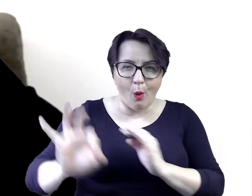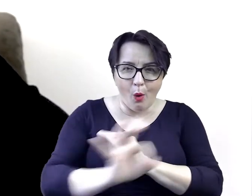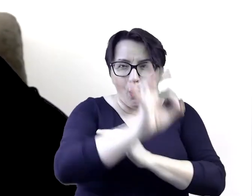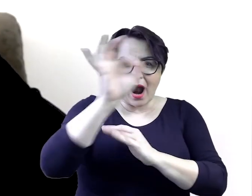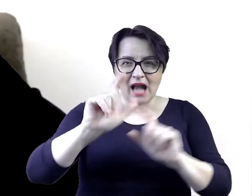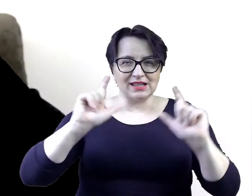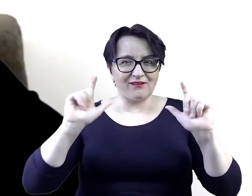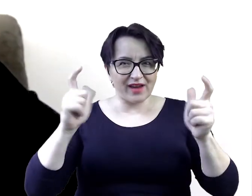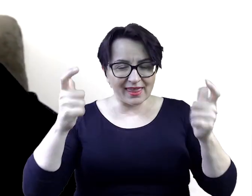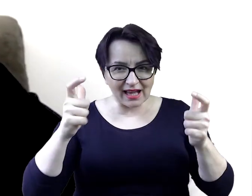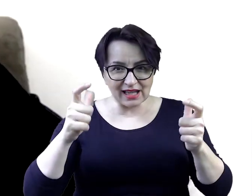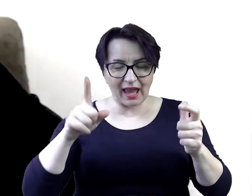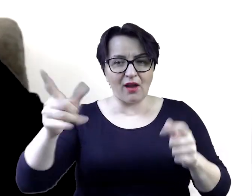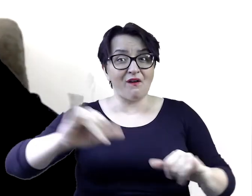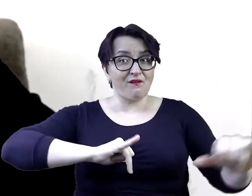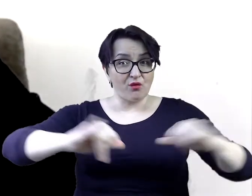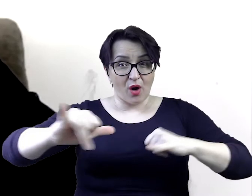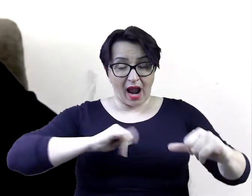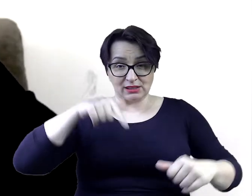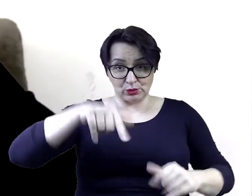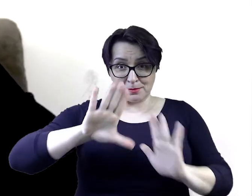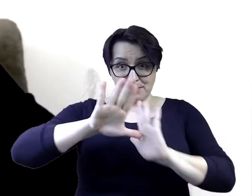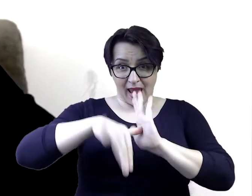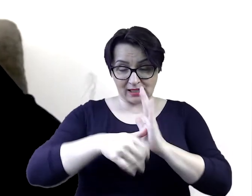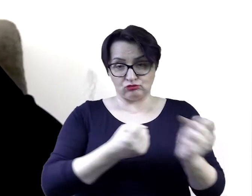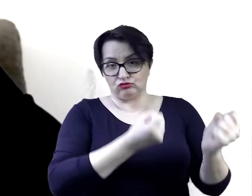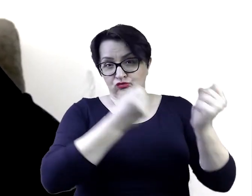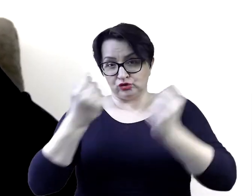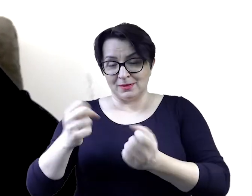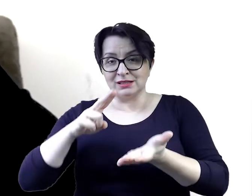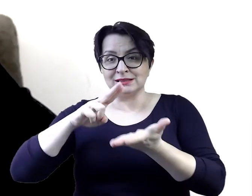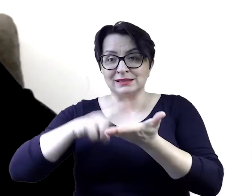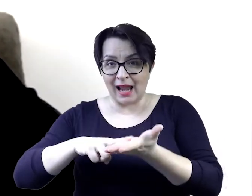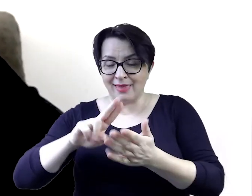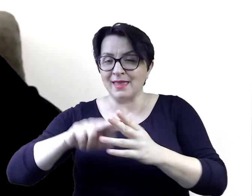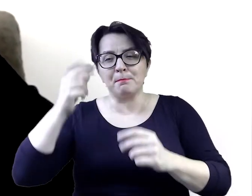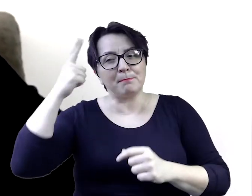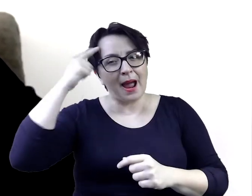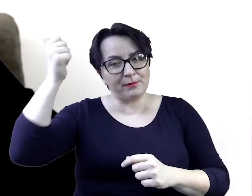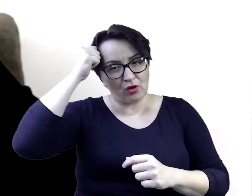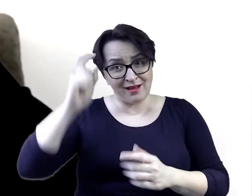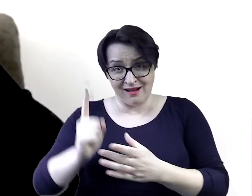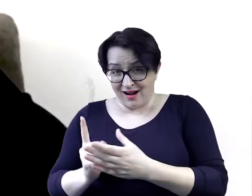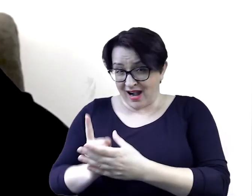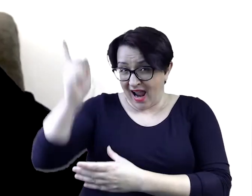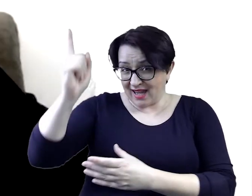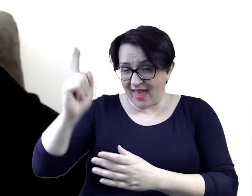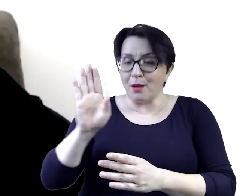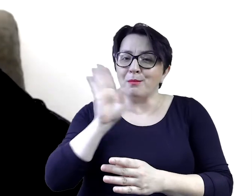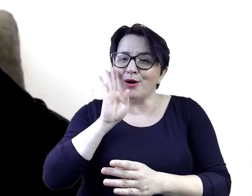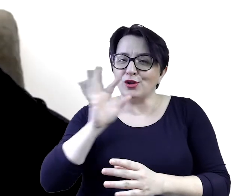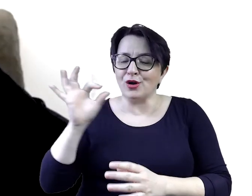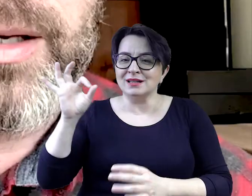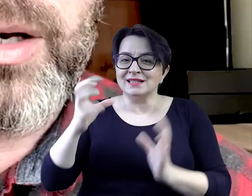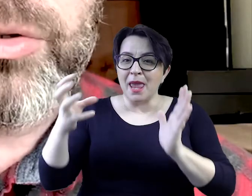ślad Dla przyszłych pokoleń Rakieta symbolizująca Statek kosmiczny przybyszów Na placu zabaw przy